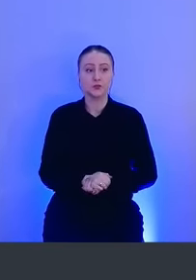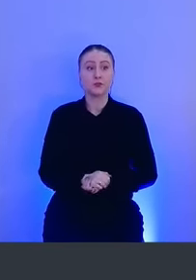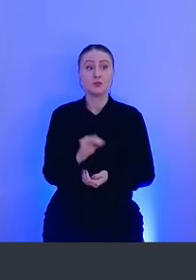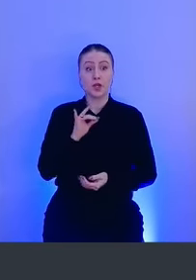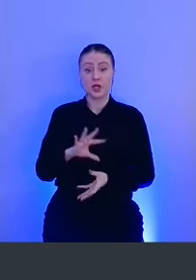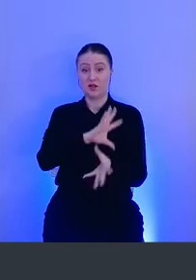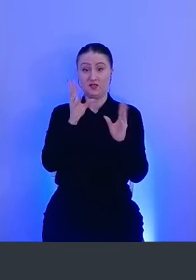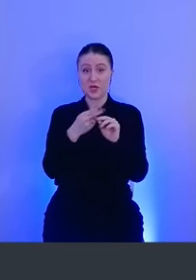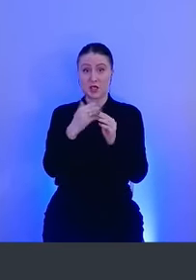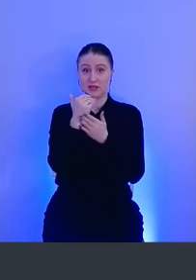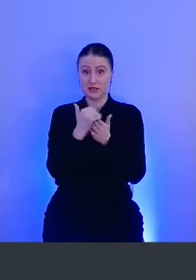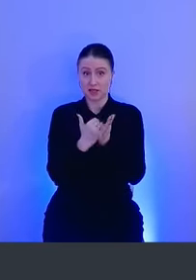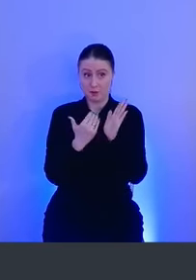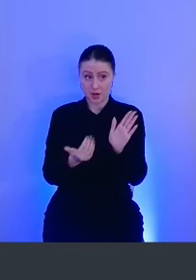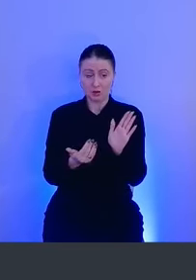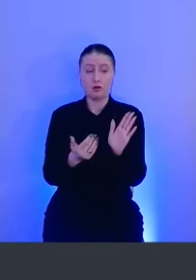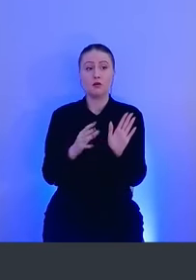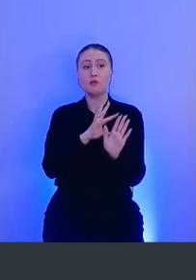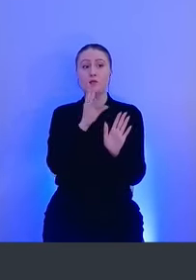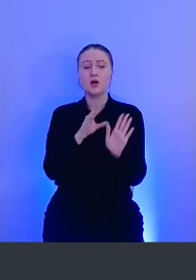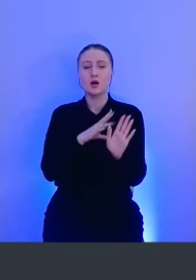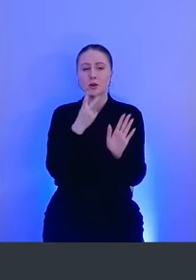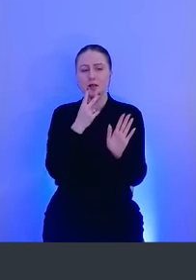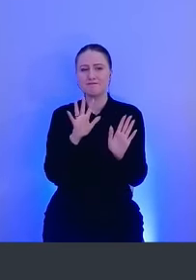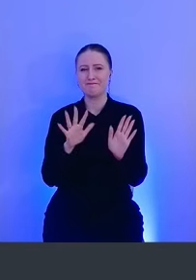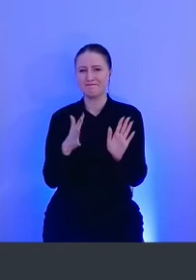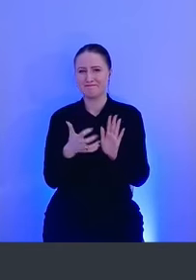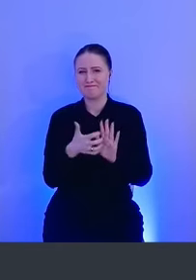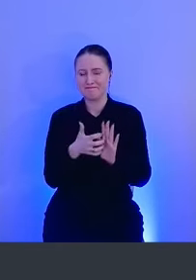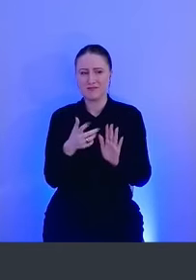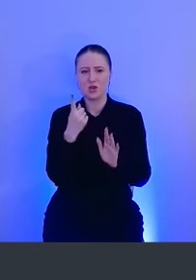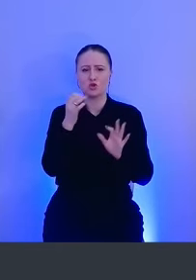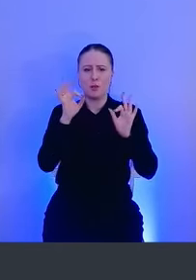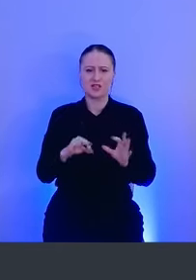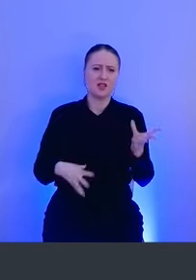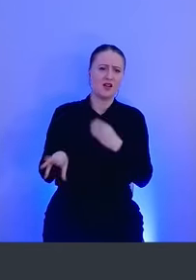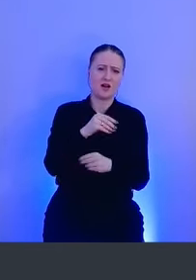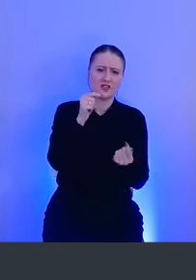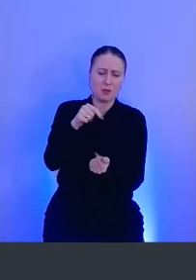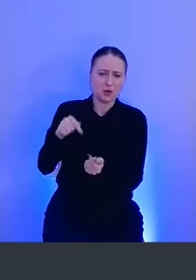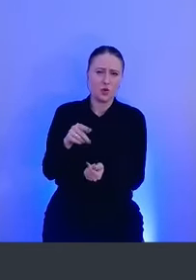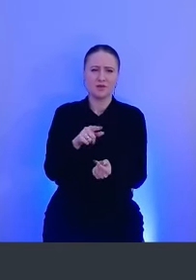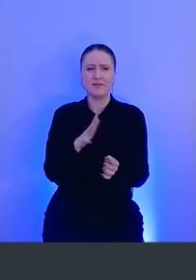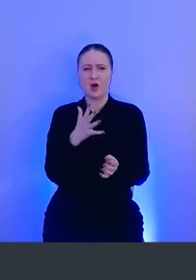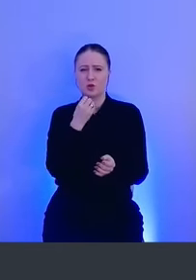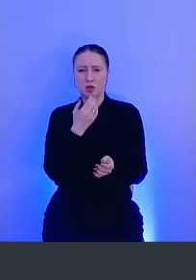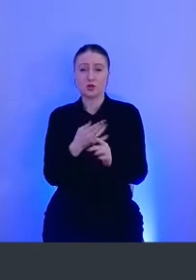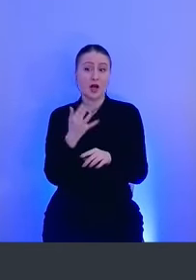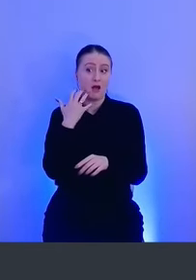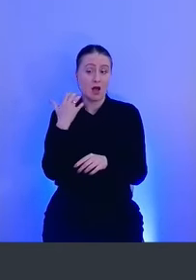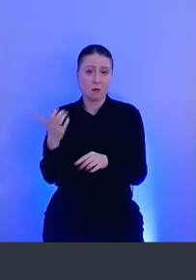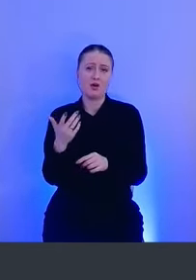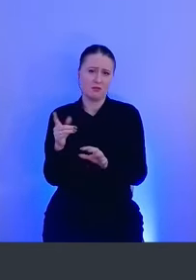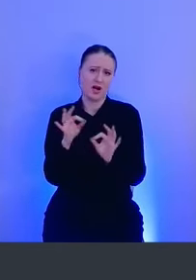И вся эта система, как я уже сказал, она была не очень универсальная, хорошая, и Apple это прекрасно понимали,